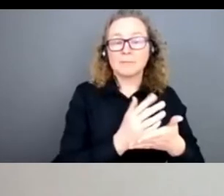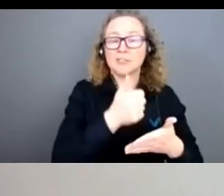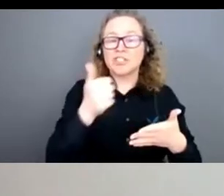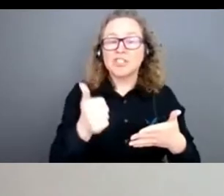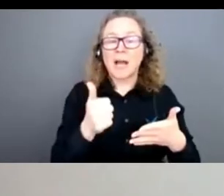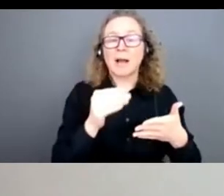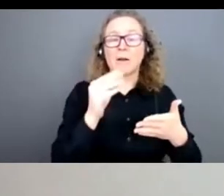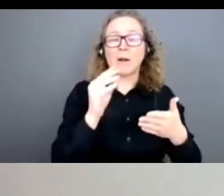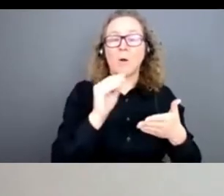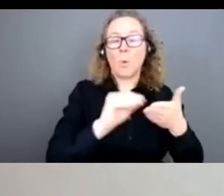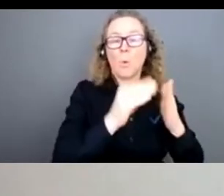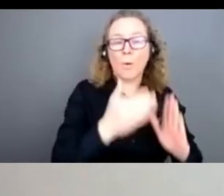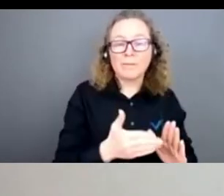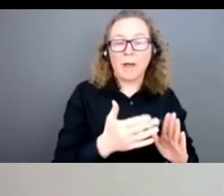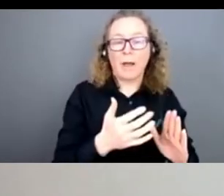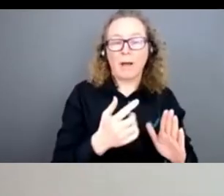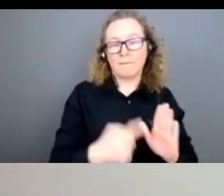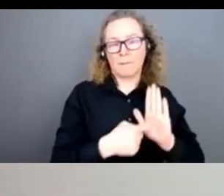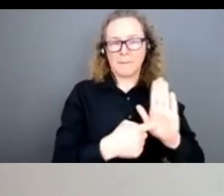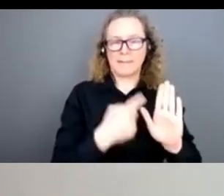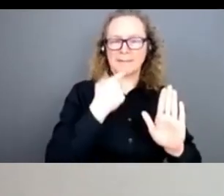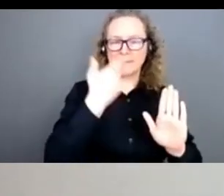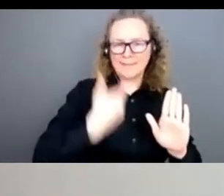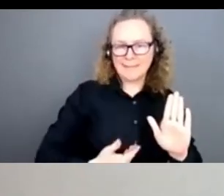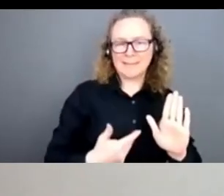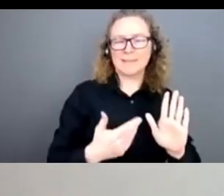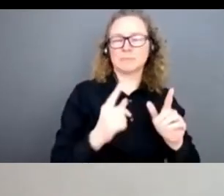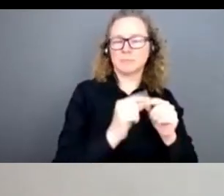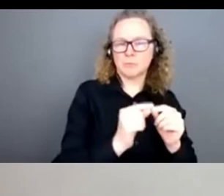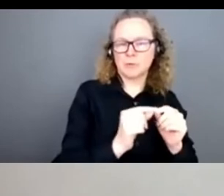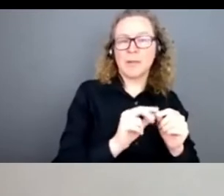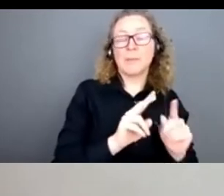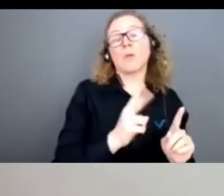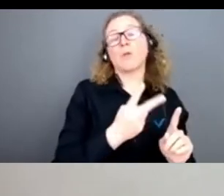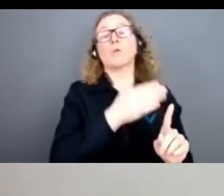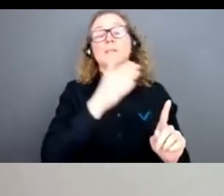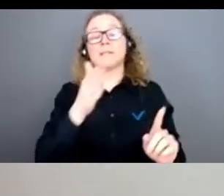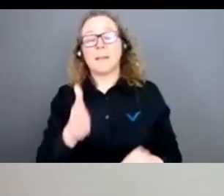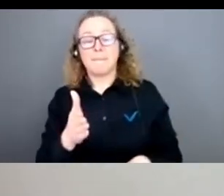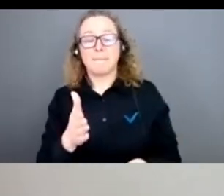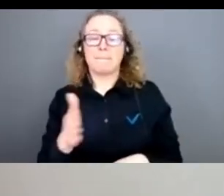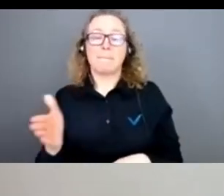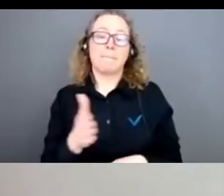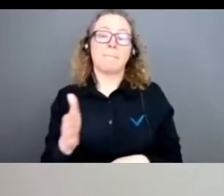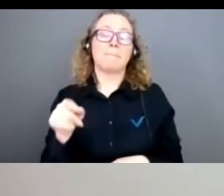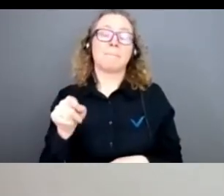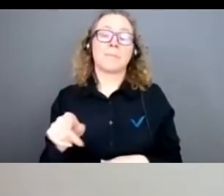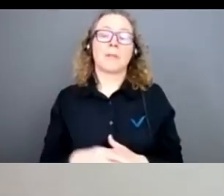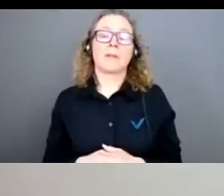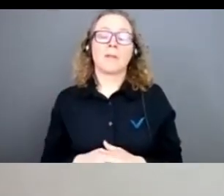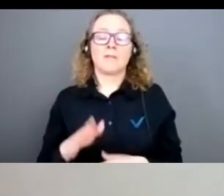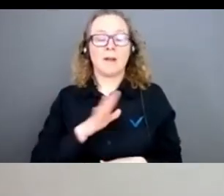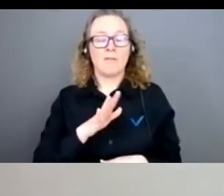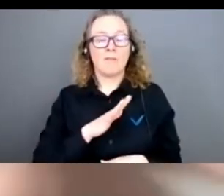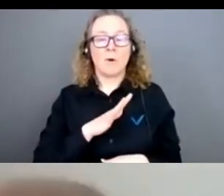présenter qui il est et puis son entrée. Et puis dans un deuxième temps, on fera un